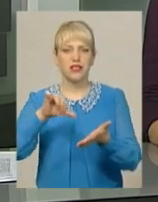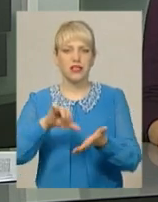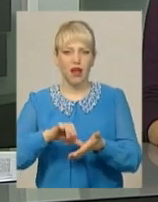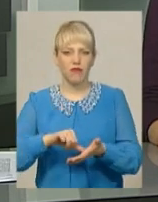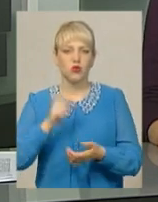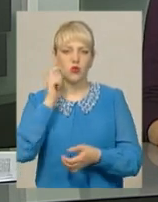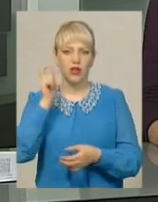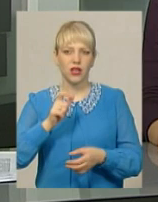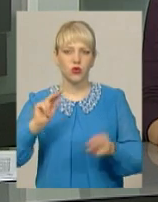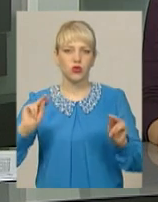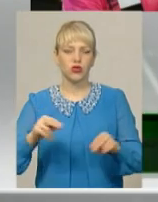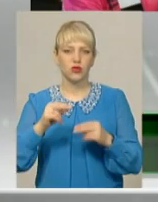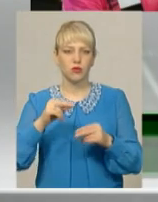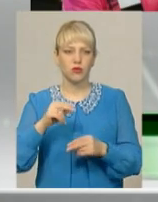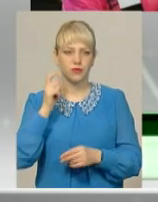розповіла Юзефа Слівінська.